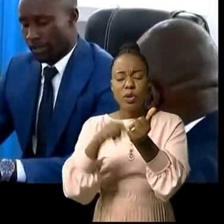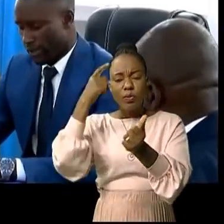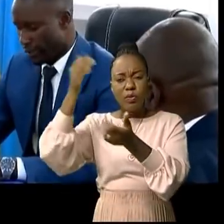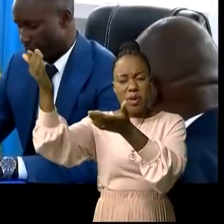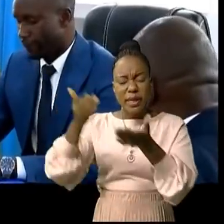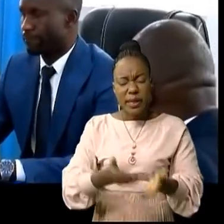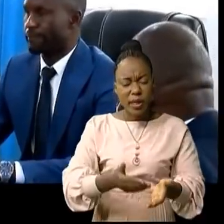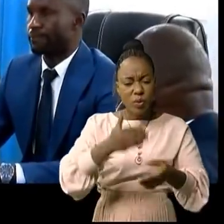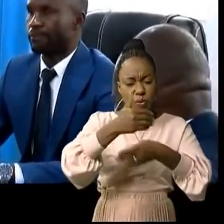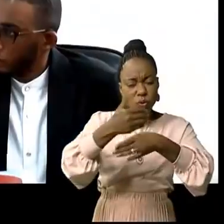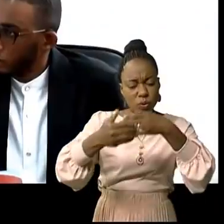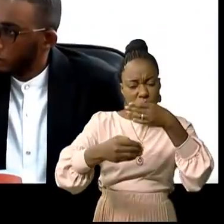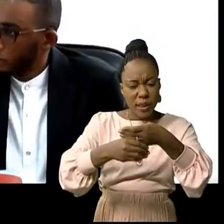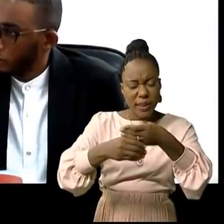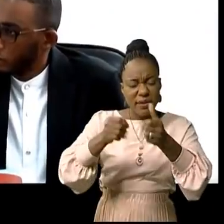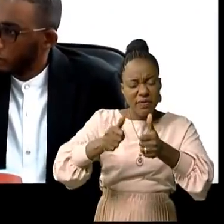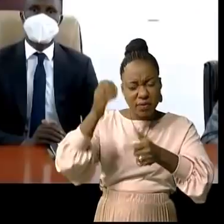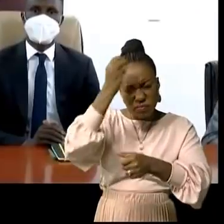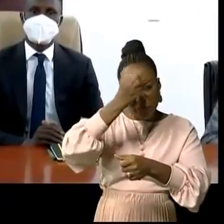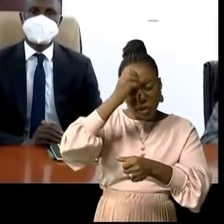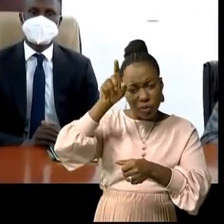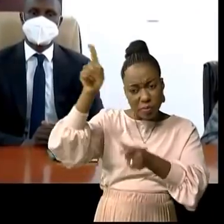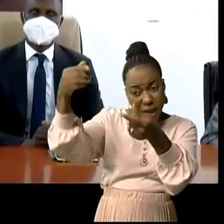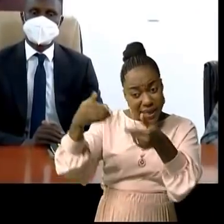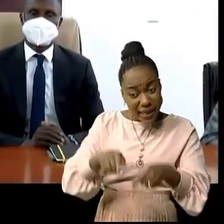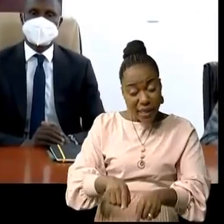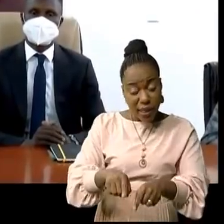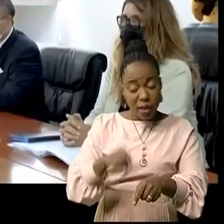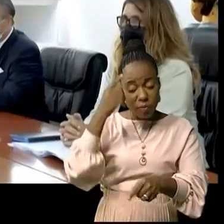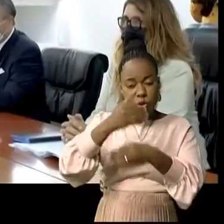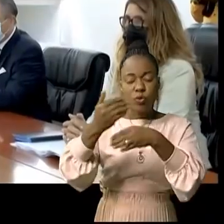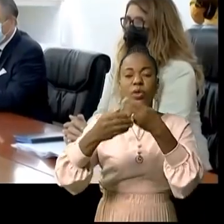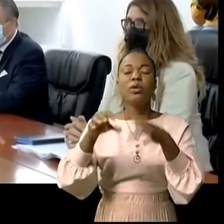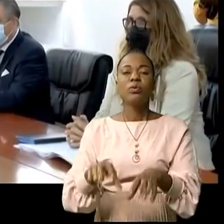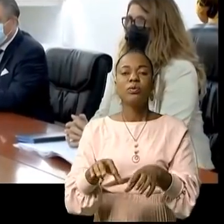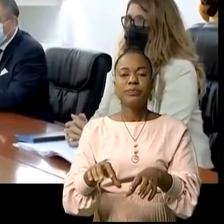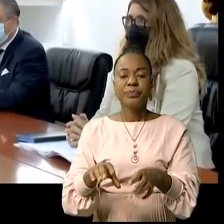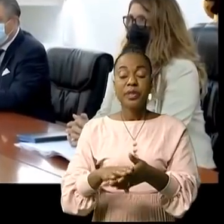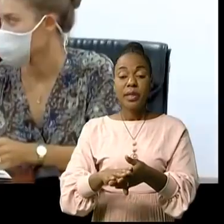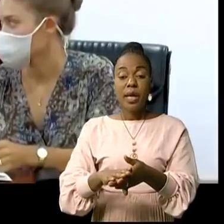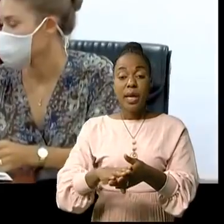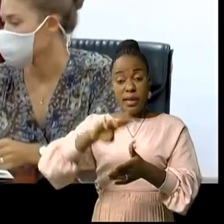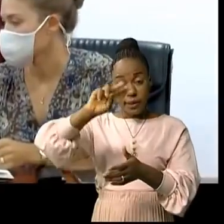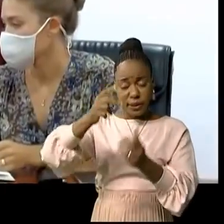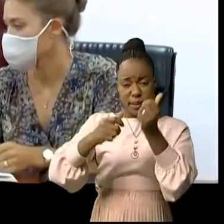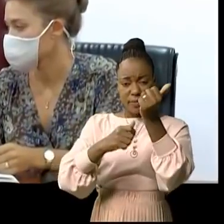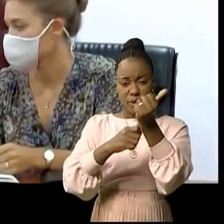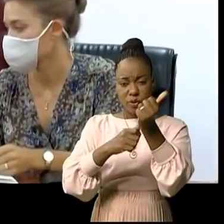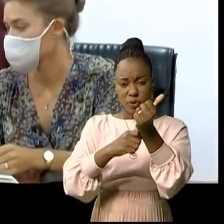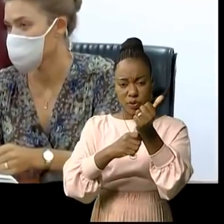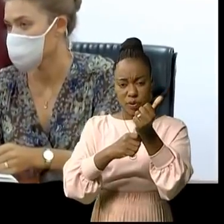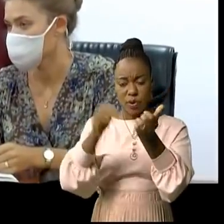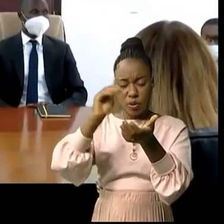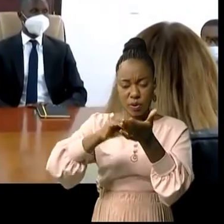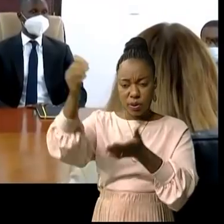ainsi que la question de la politique migratoire. Et juste après, le numéro 2 des Affaires étrangères a reçu la vice-ministre à la